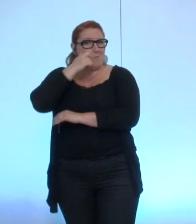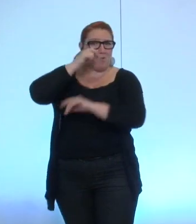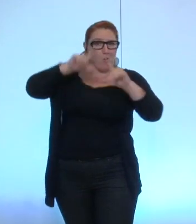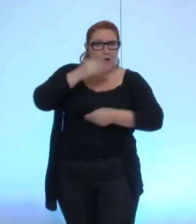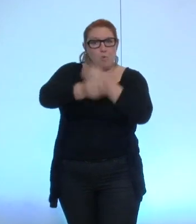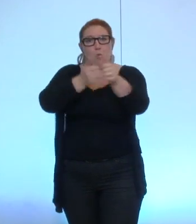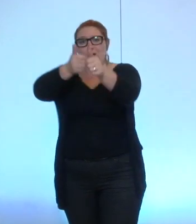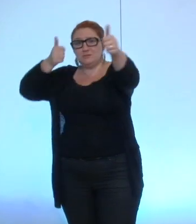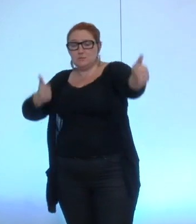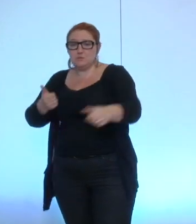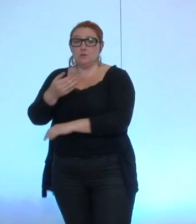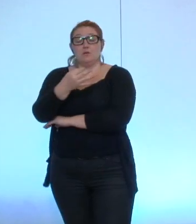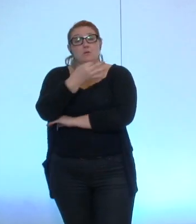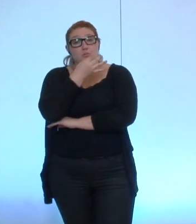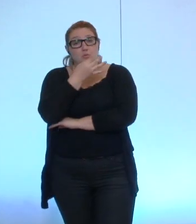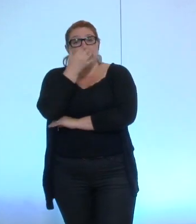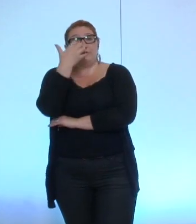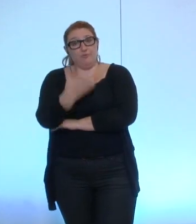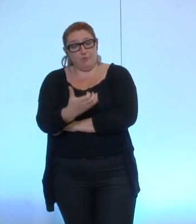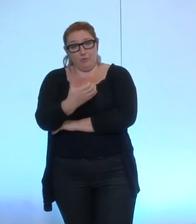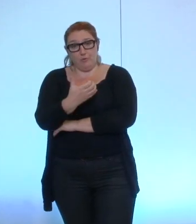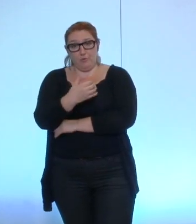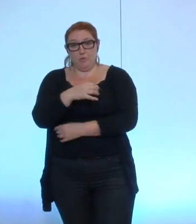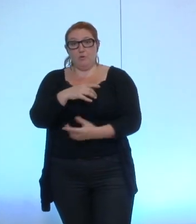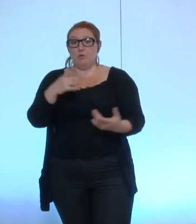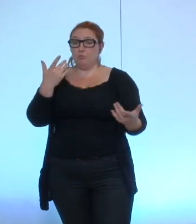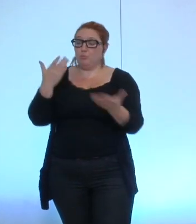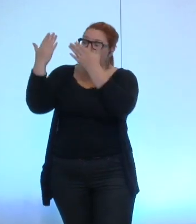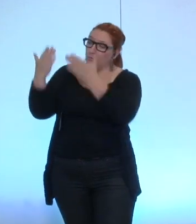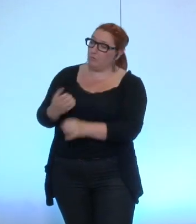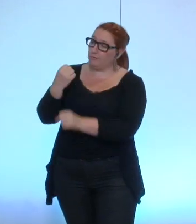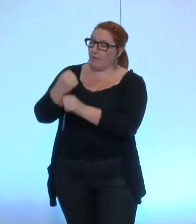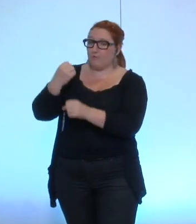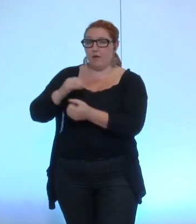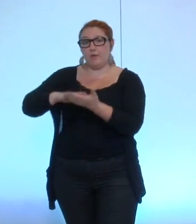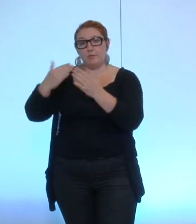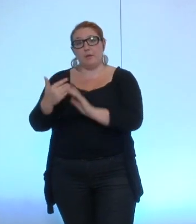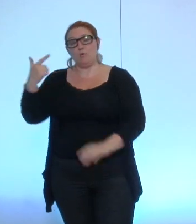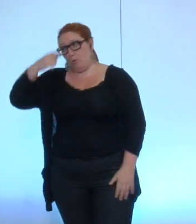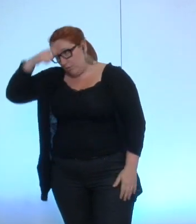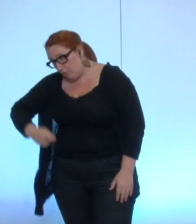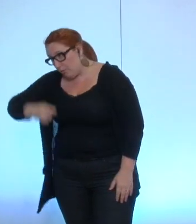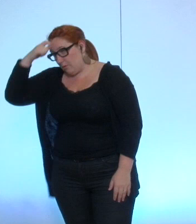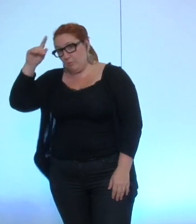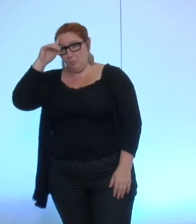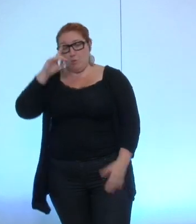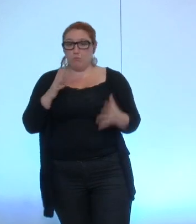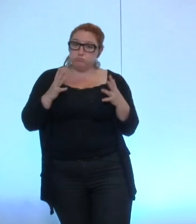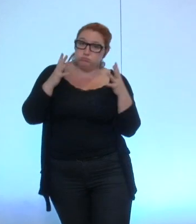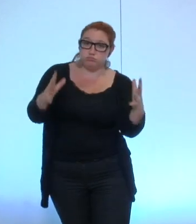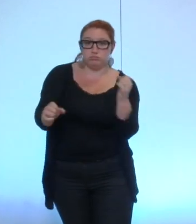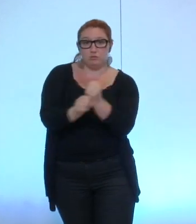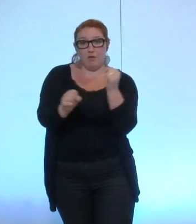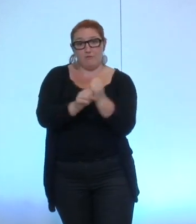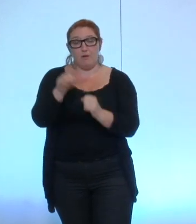surtout saisir cette occasion pour remercier pour leur travail nos deux interprètes qui font un travail considérable pendant